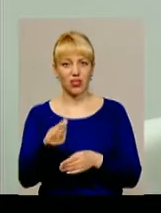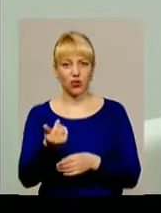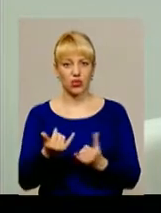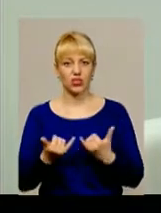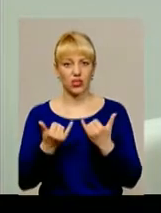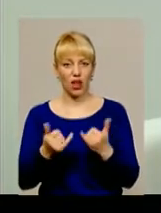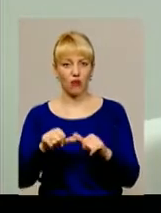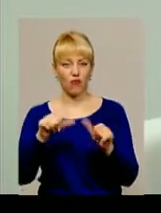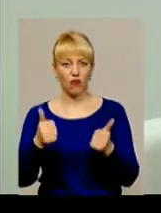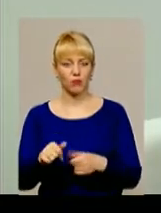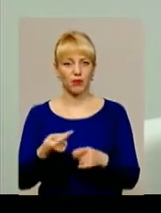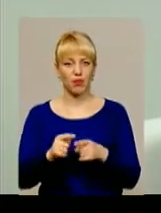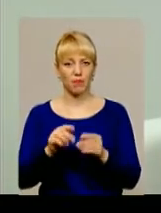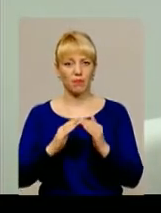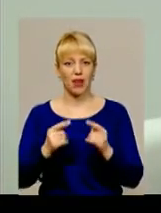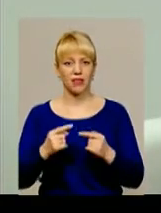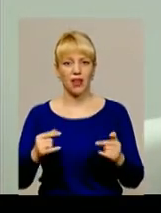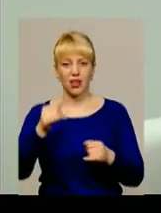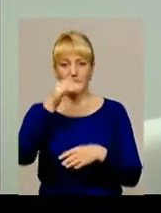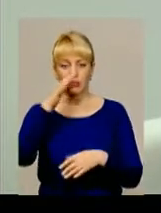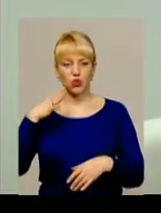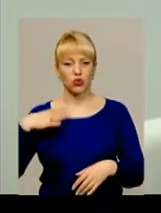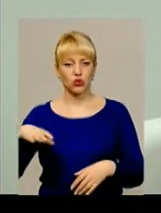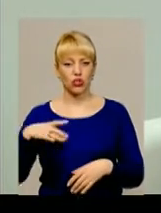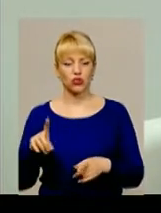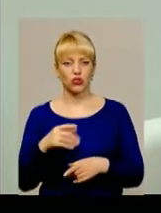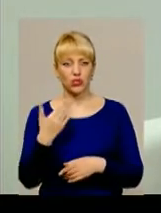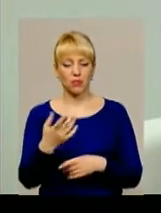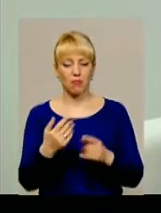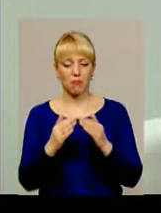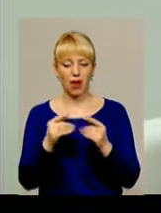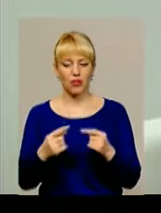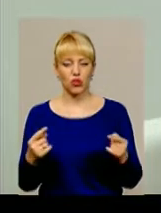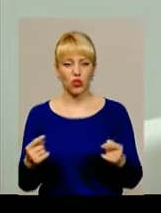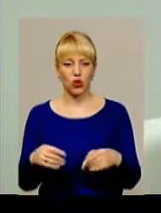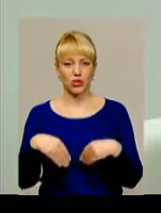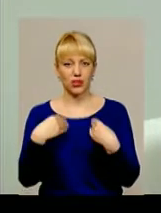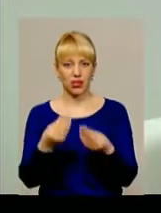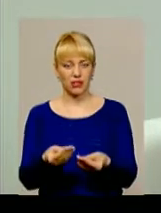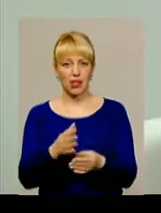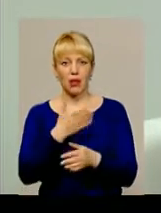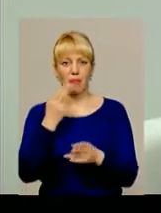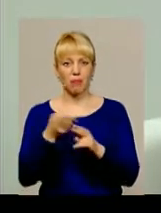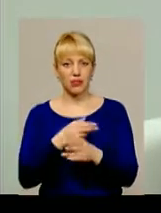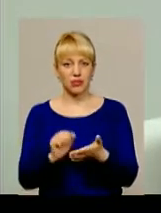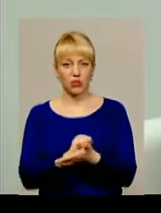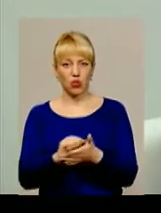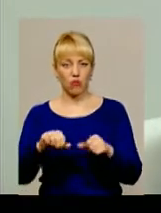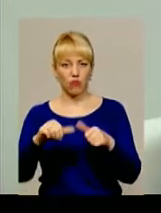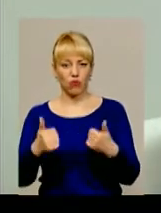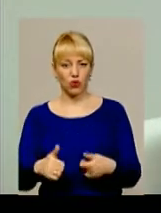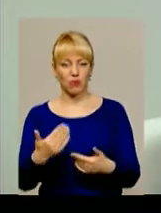оформлення цього майна, то й не можна очікувати, що їм це майно впаде на них неоформлене, без їхніх